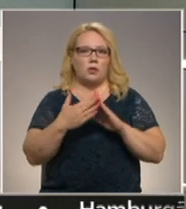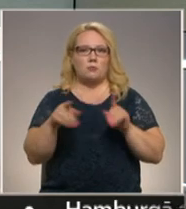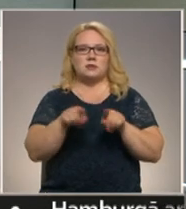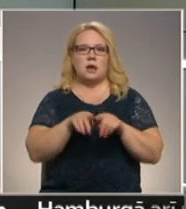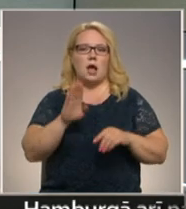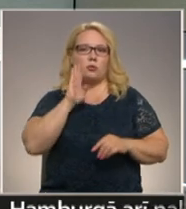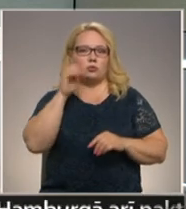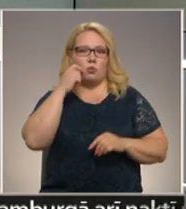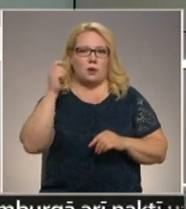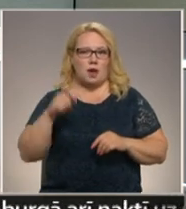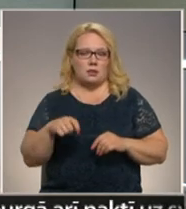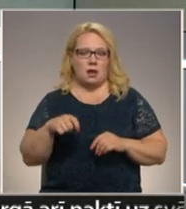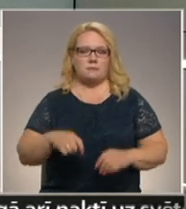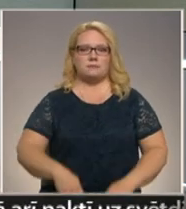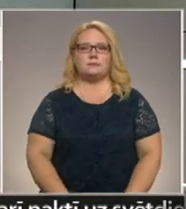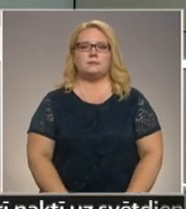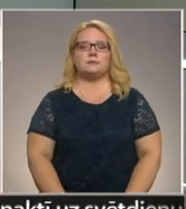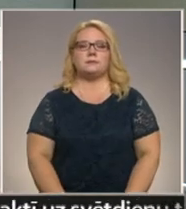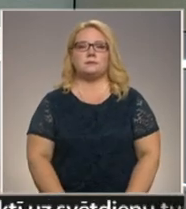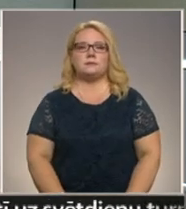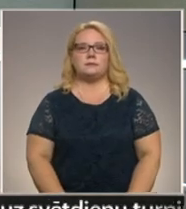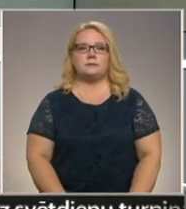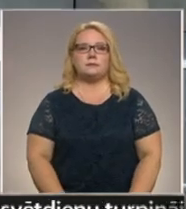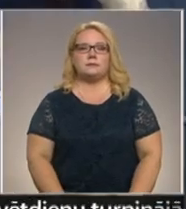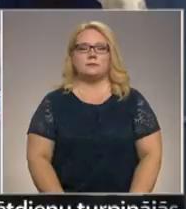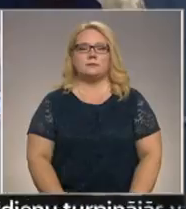austrumu Ukrainā. Vairāk stāst aizputs televīzija.